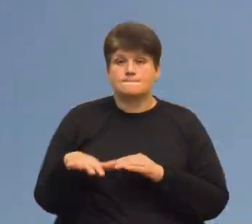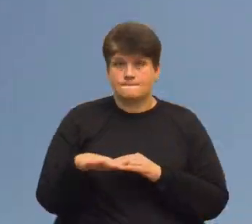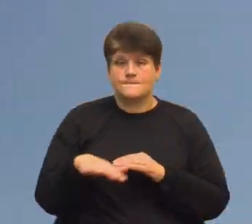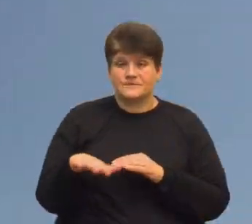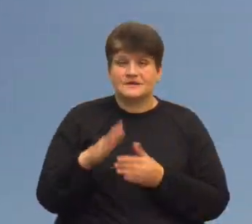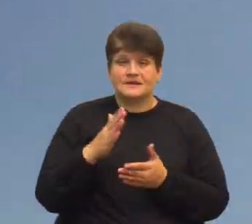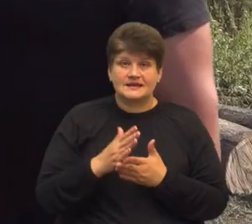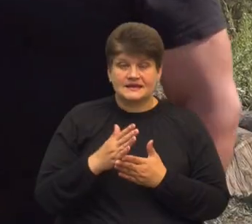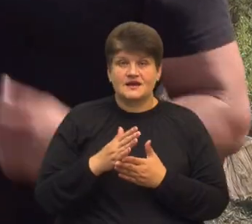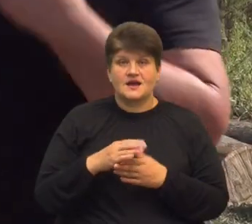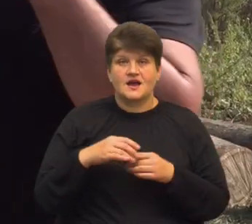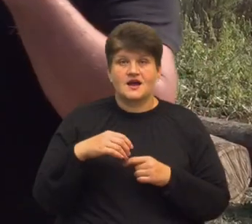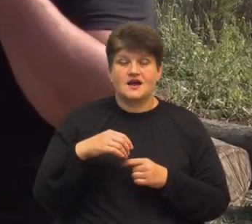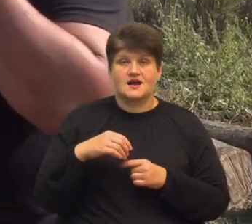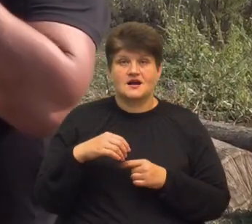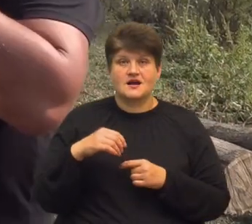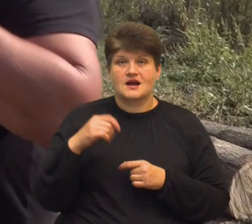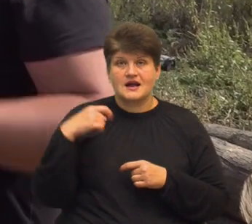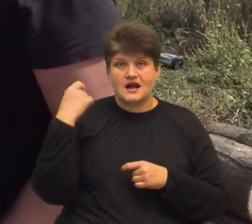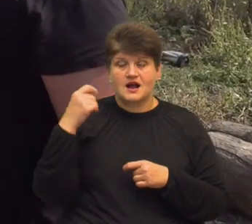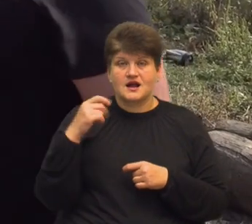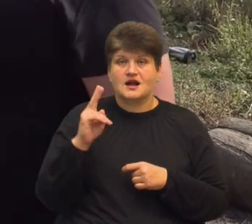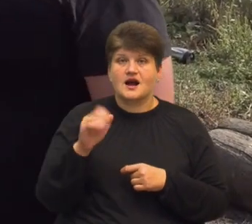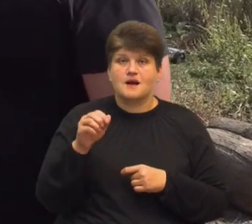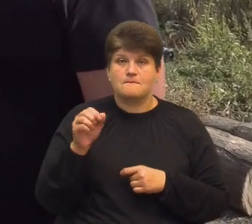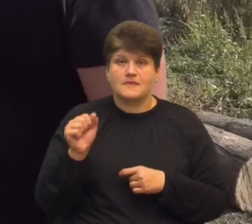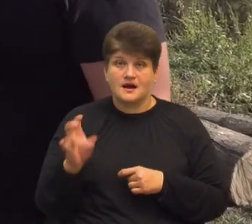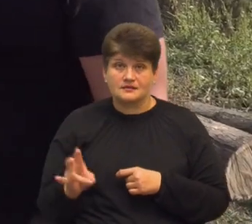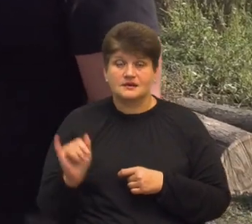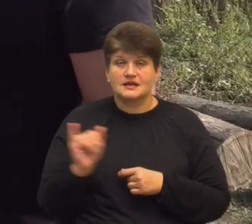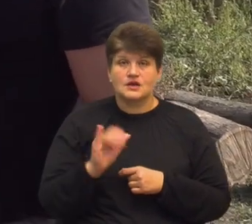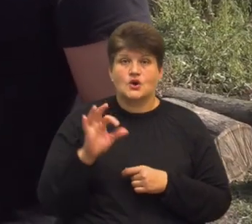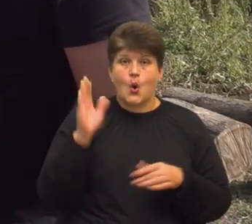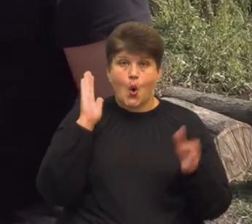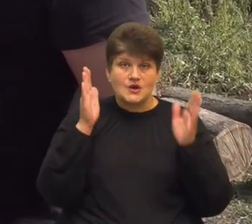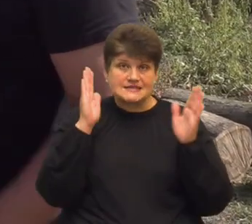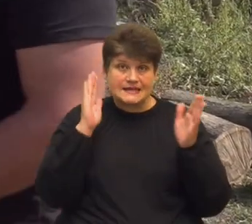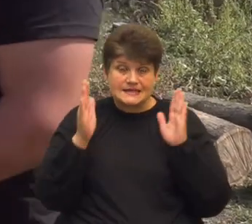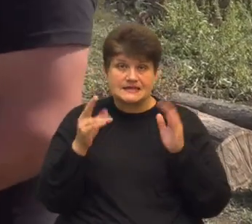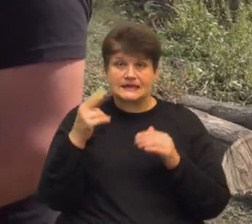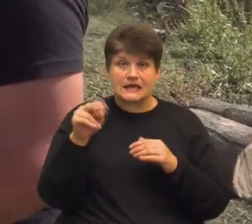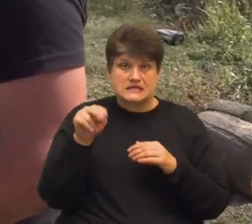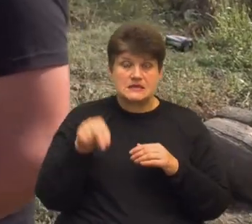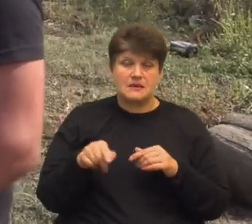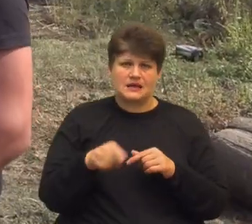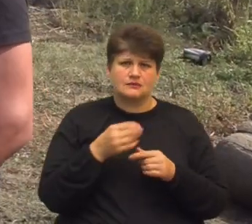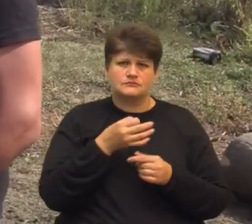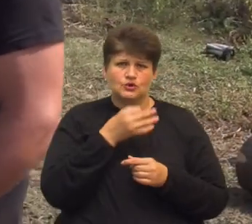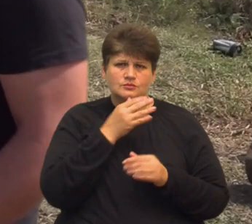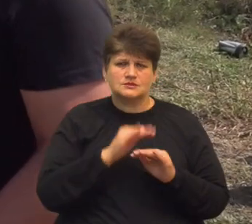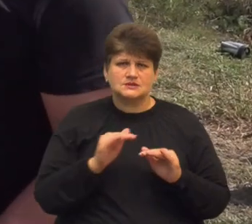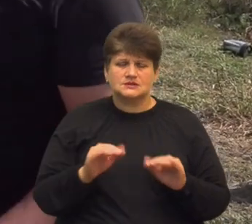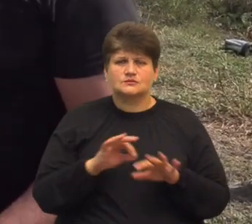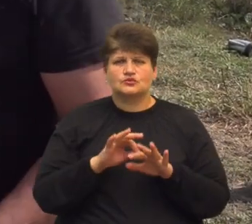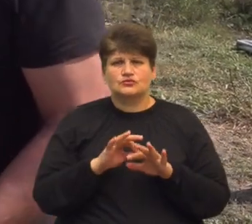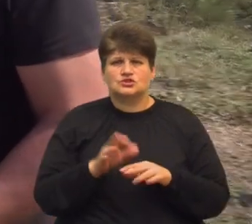ослиця. До нас від часу приїжджають діти з інвалідністю. З ДЦП їм подобається проводити час,